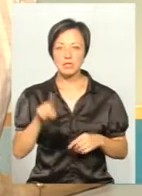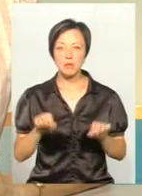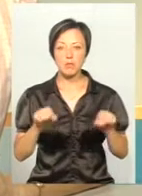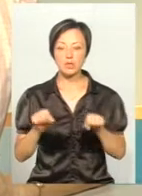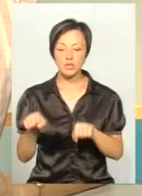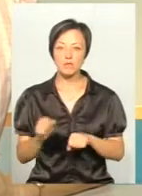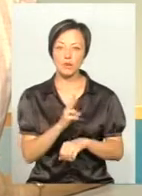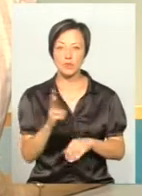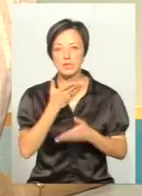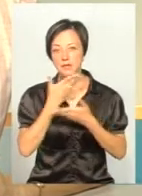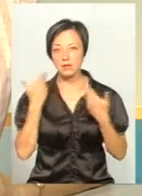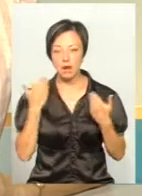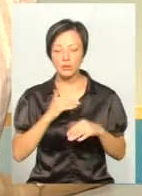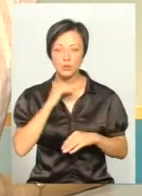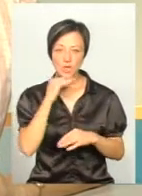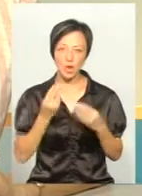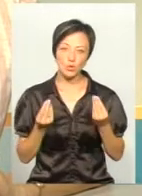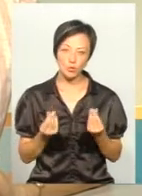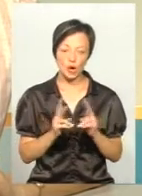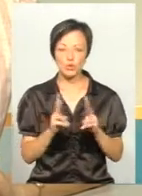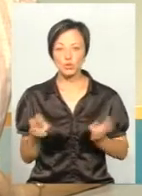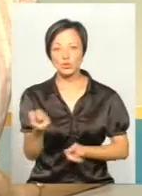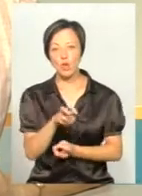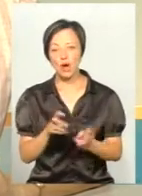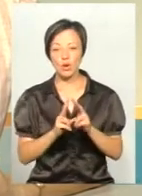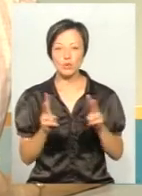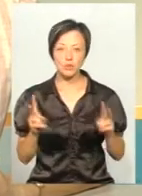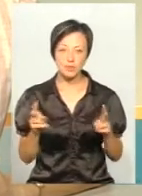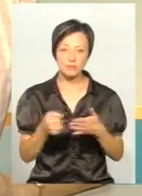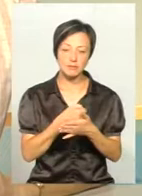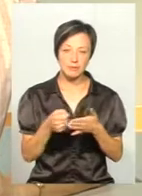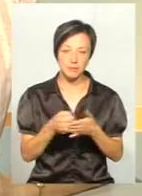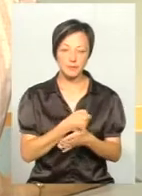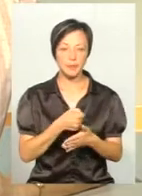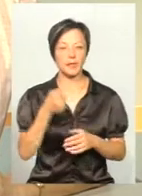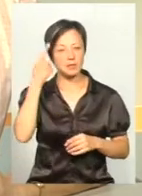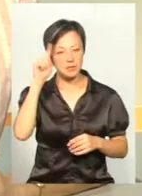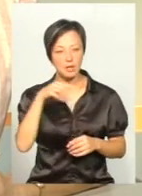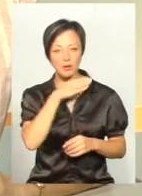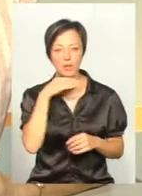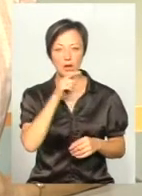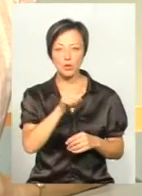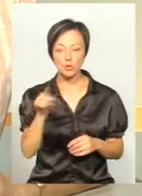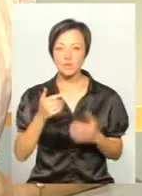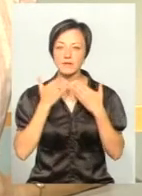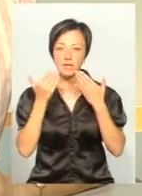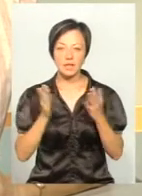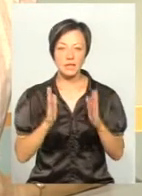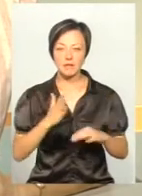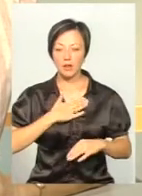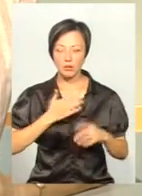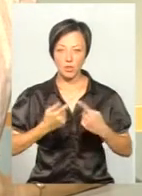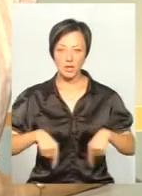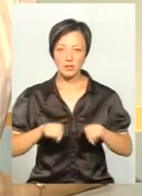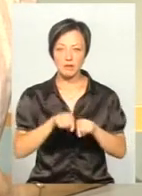можливо, хтось не має тої достатньої суми, хтось шукає, хтось стукає, знають багатьох. І звертаються не тільки в нашу